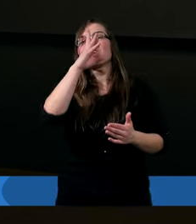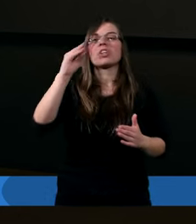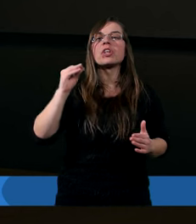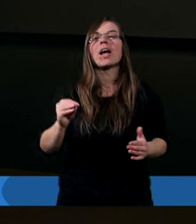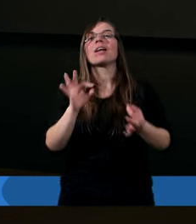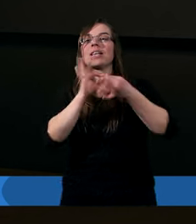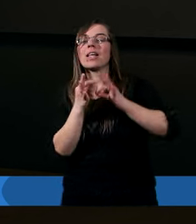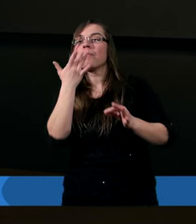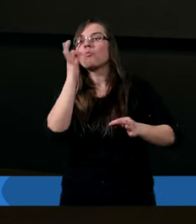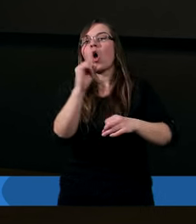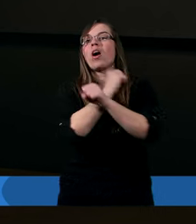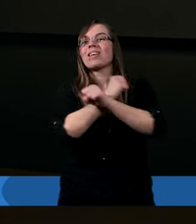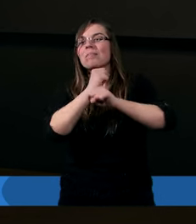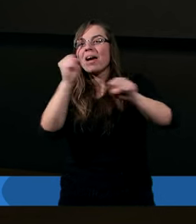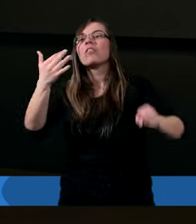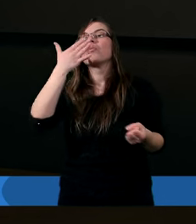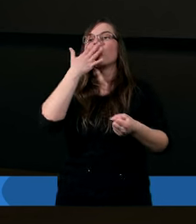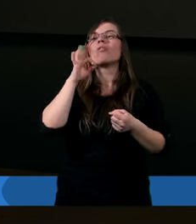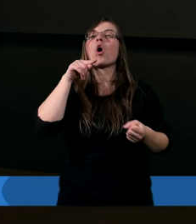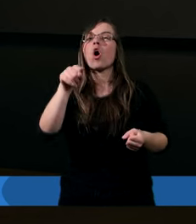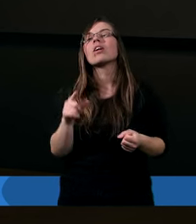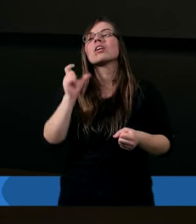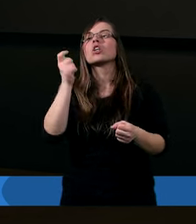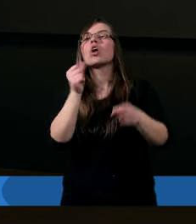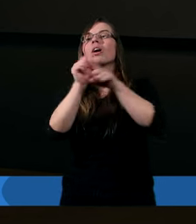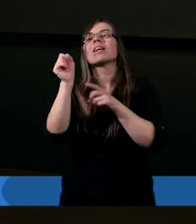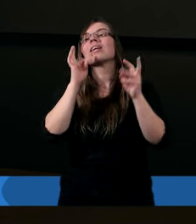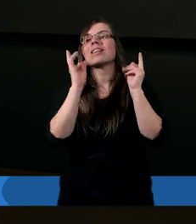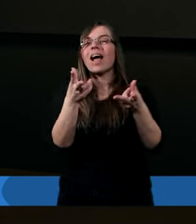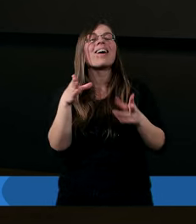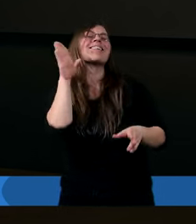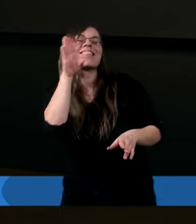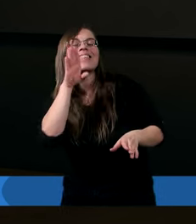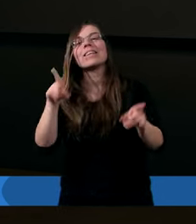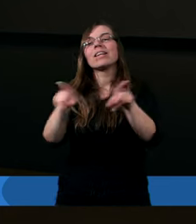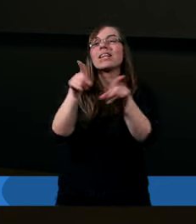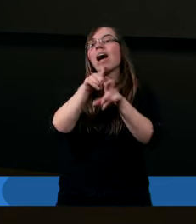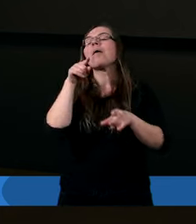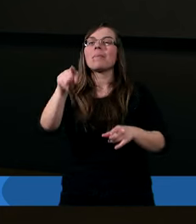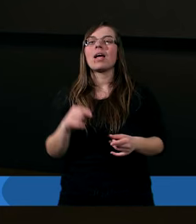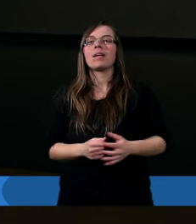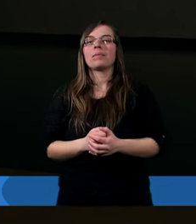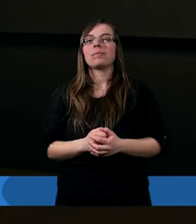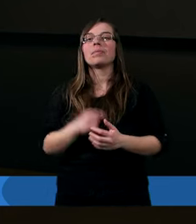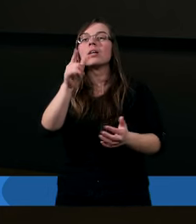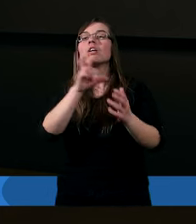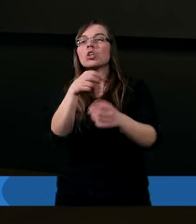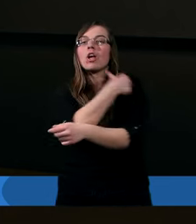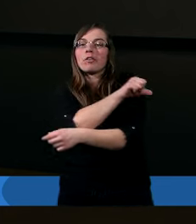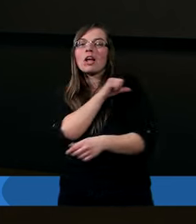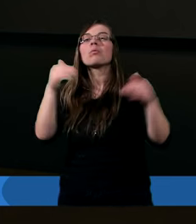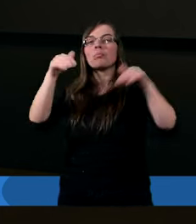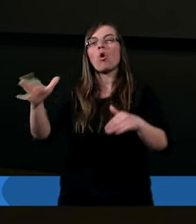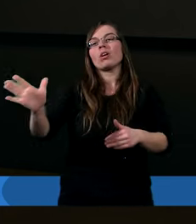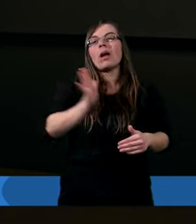gdy mówimy o zbawieniu, to mówimy o czymś, co jest tak i amen, co jest pewne. Czy chrześcijanin